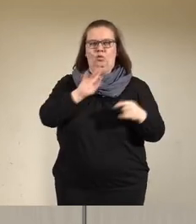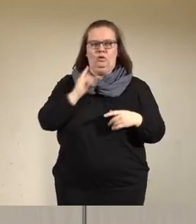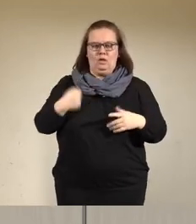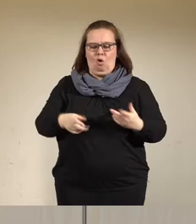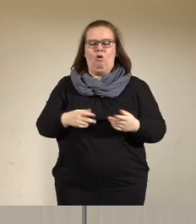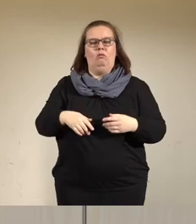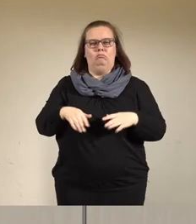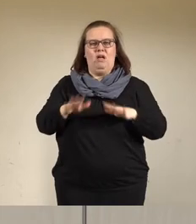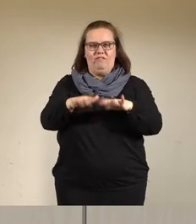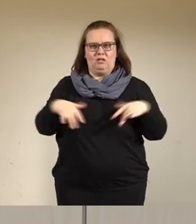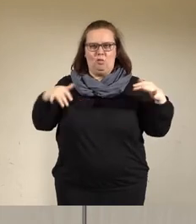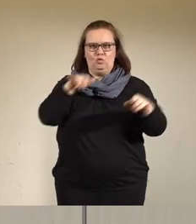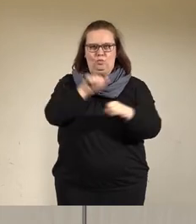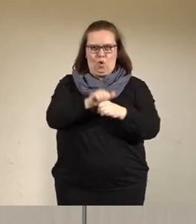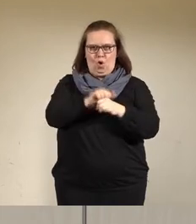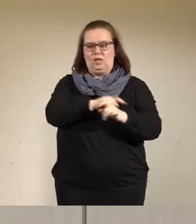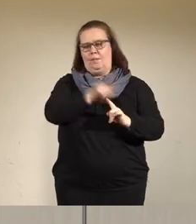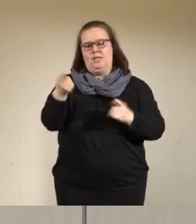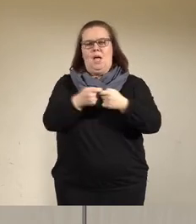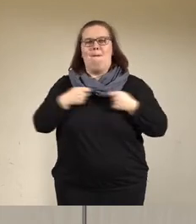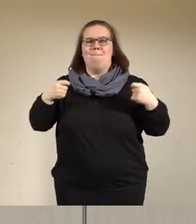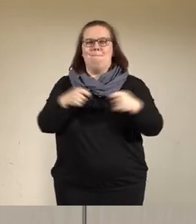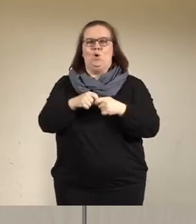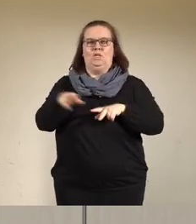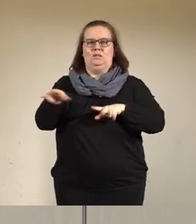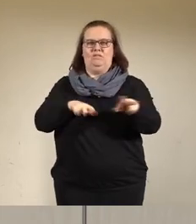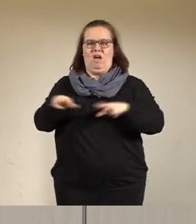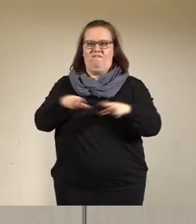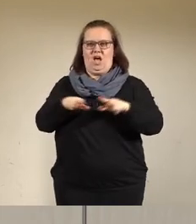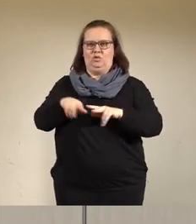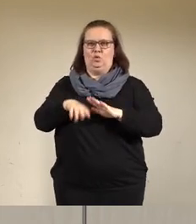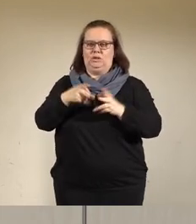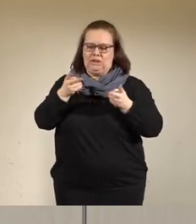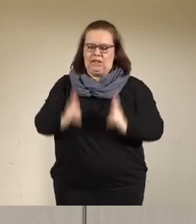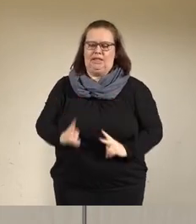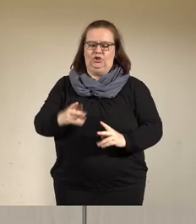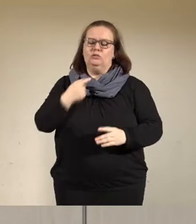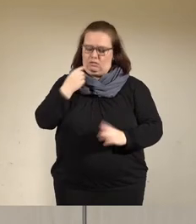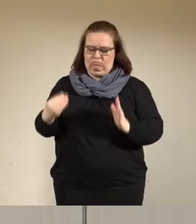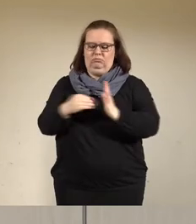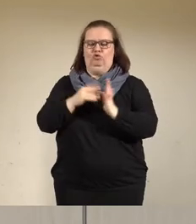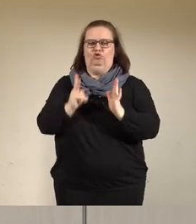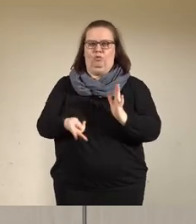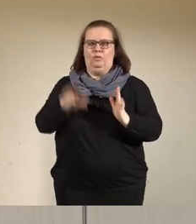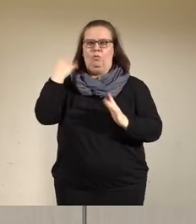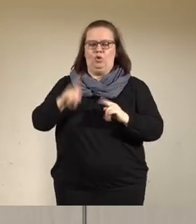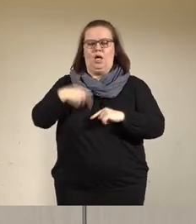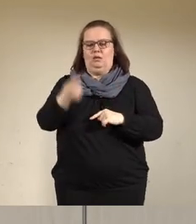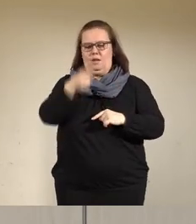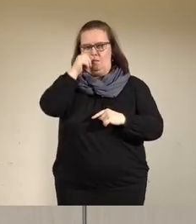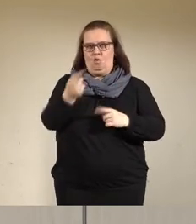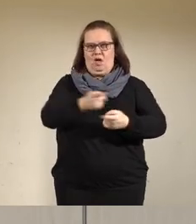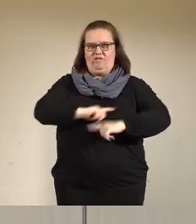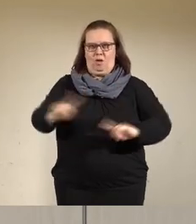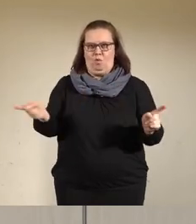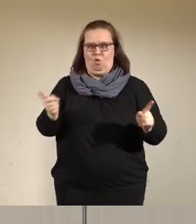der Versammlungsbehörde hat bis zum Bundesverfassungsgericht Bestand gehabt. Das Verbot am darauffolgenden Montag